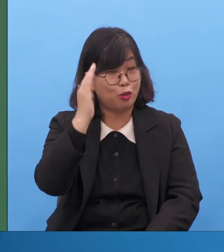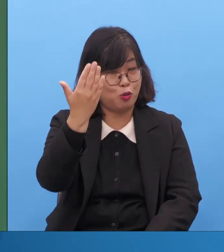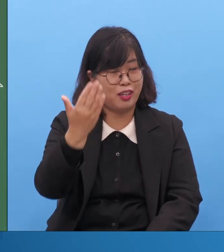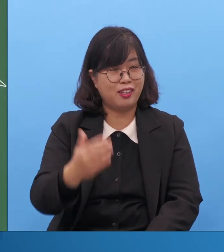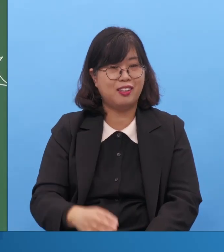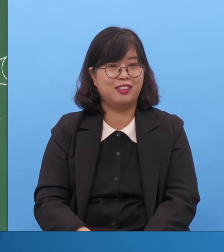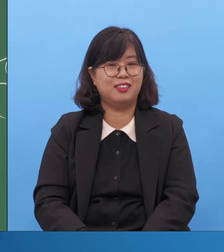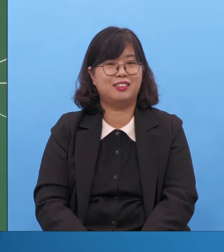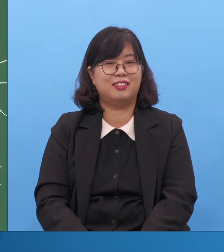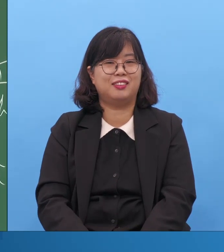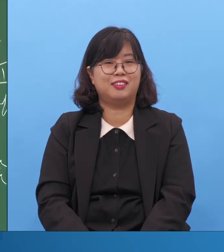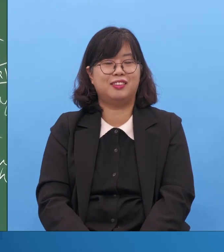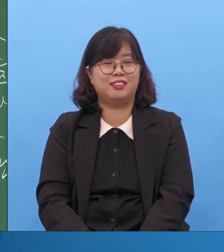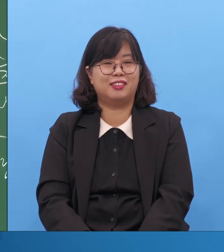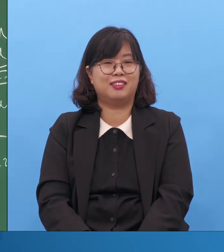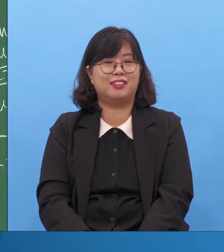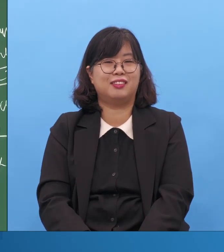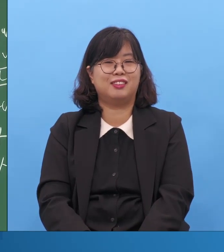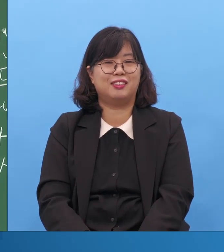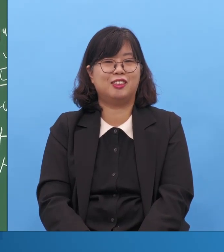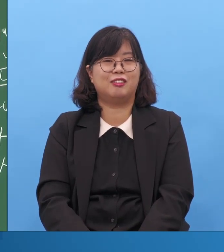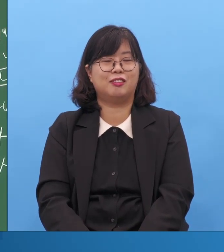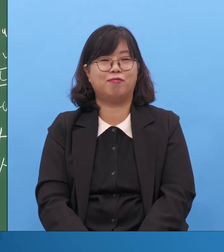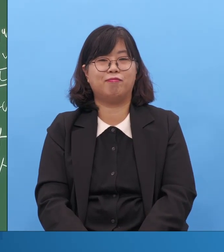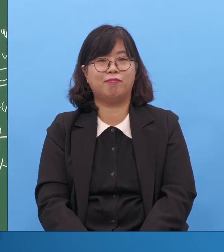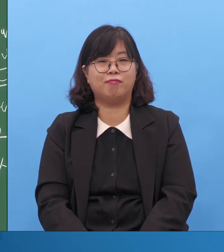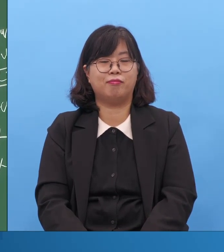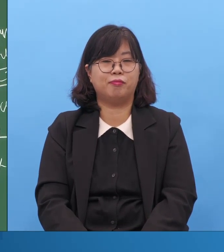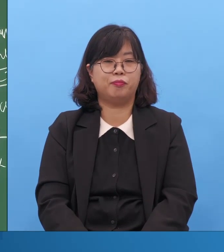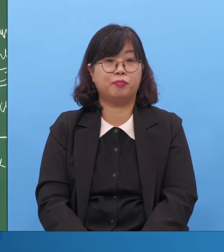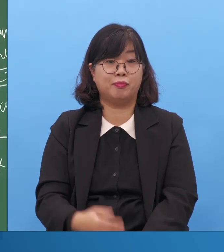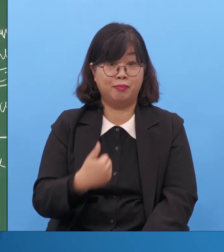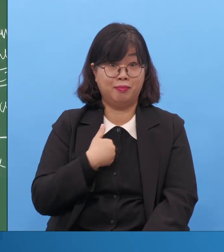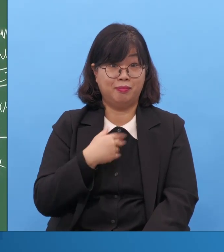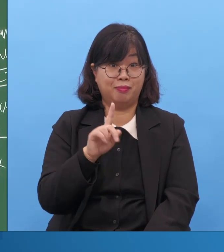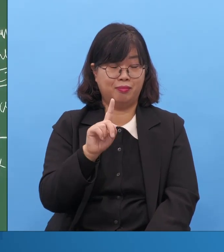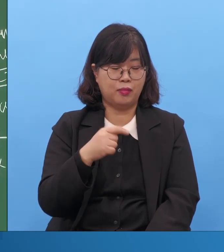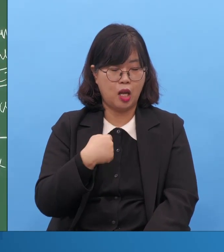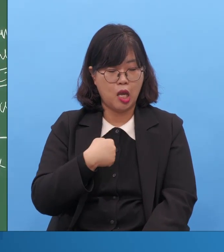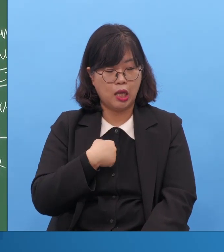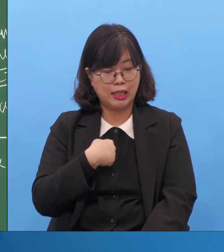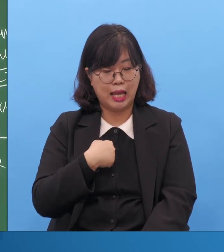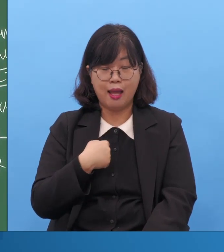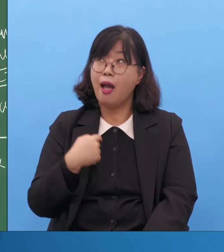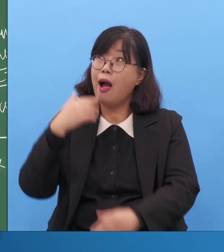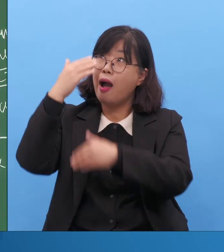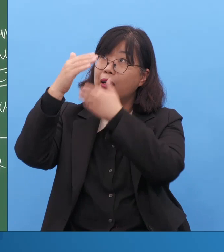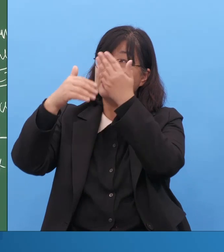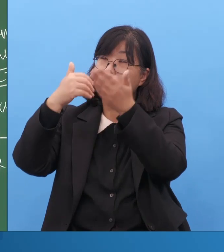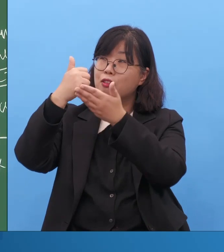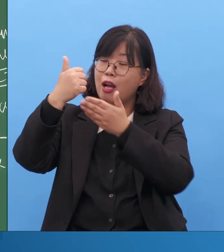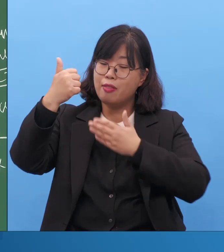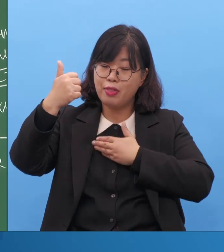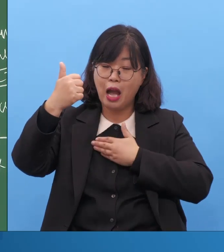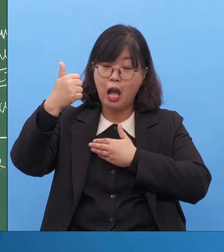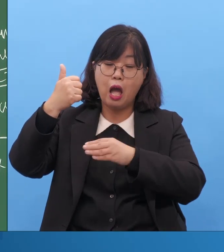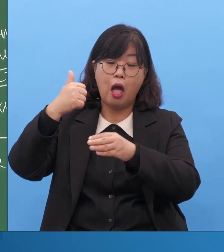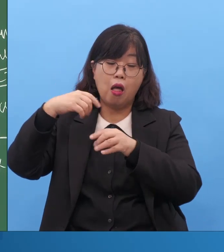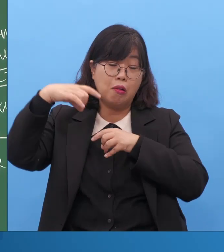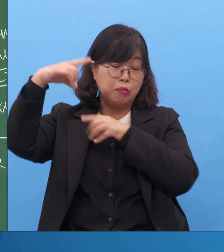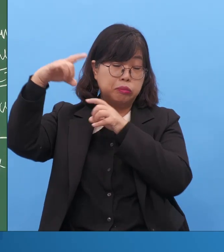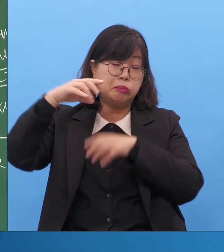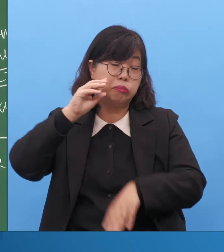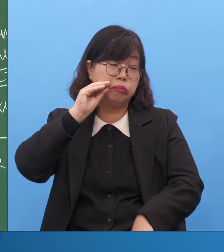저는 틀린 사람을 봐도요 그 사람의 속 사람을